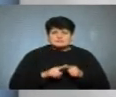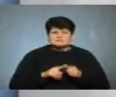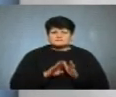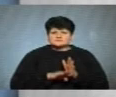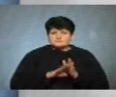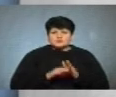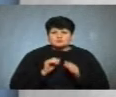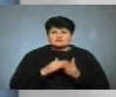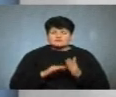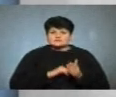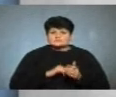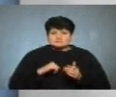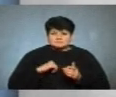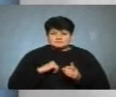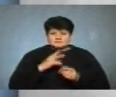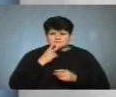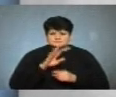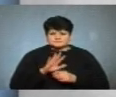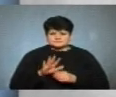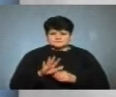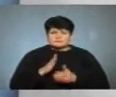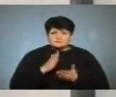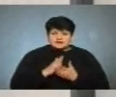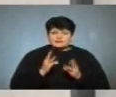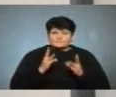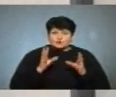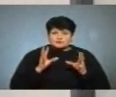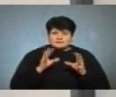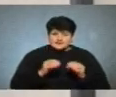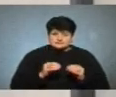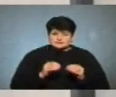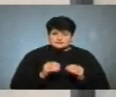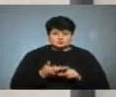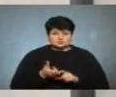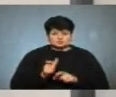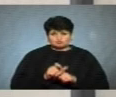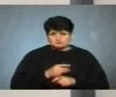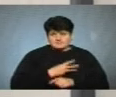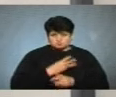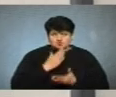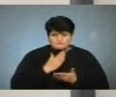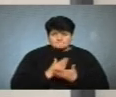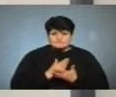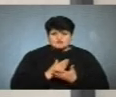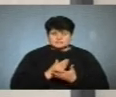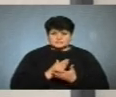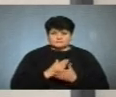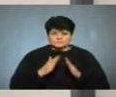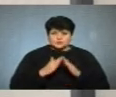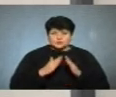це ліквідувати самотужки, звичайно, не зволікайте. Маєте вогнегасник, дуже важливо мати вогнегасник вдома,